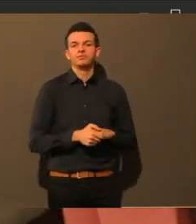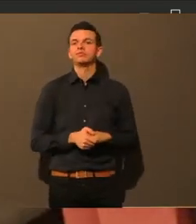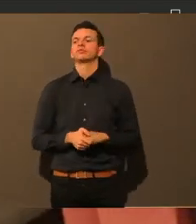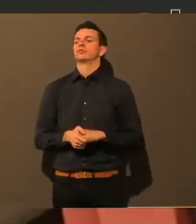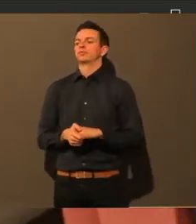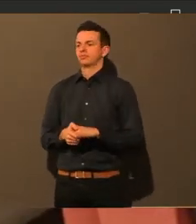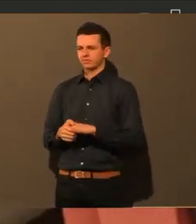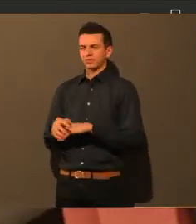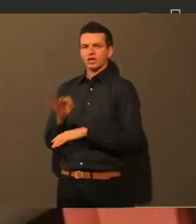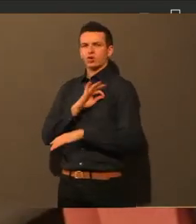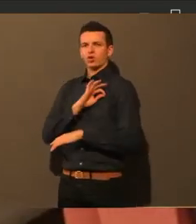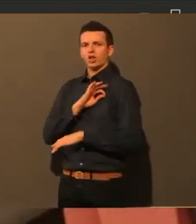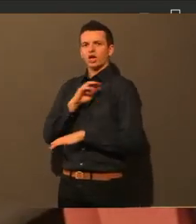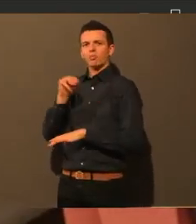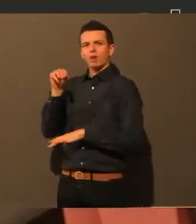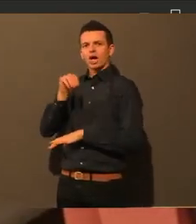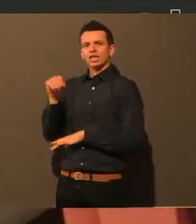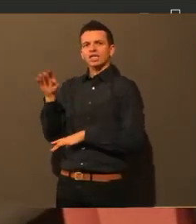Schenkelberg,